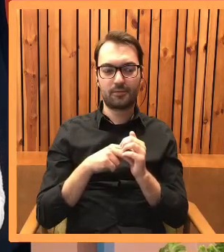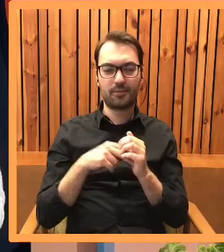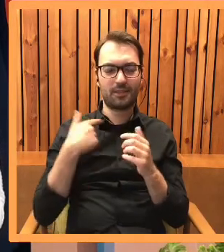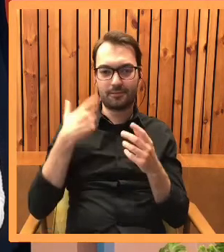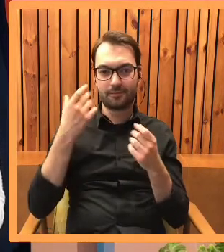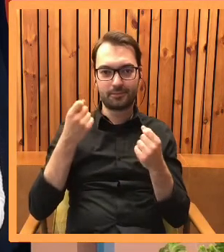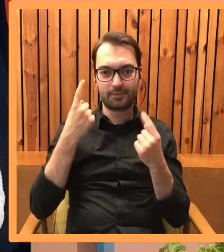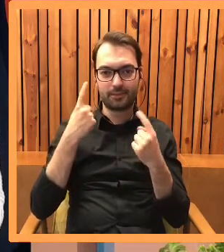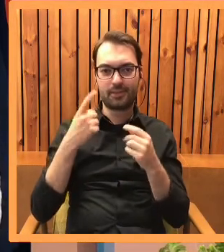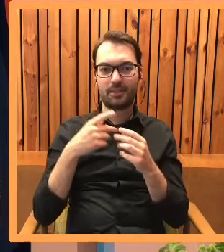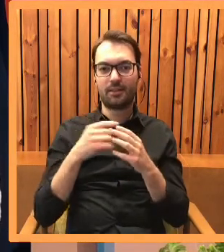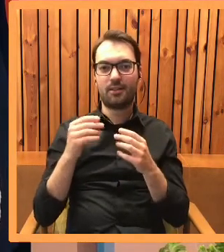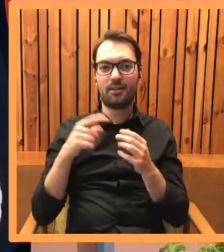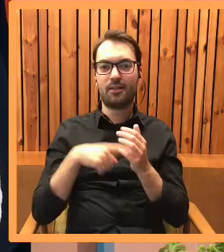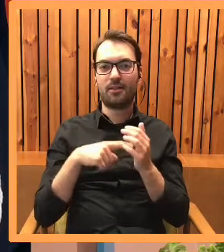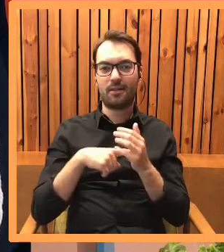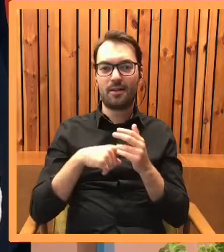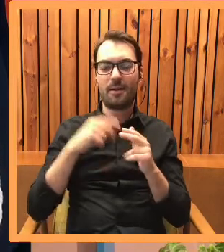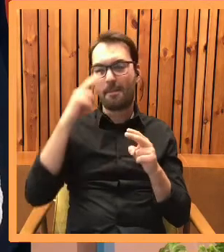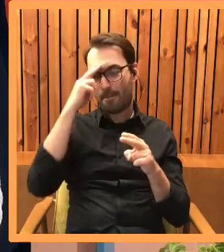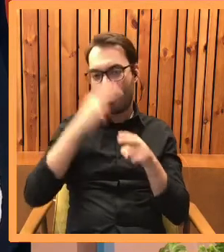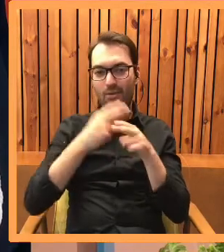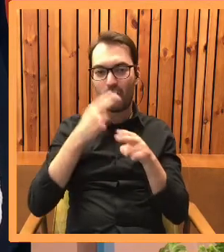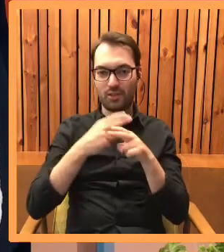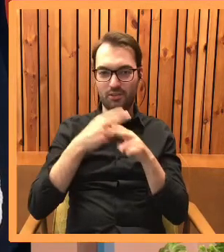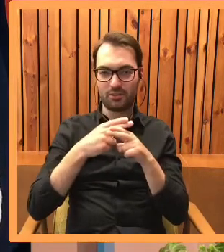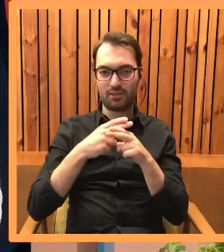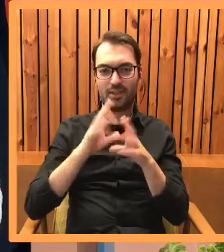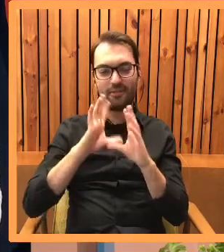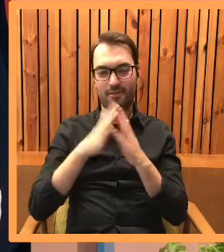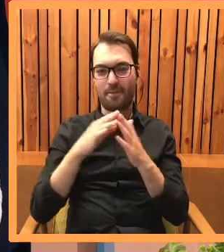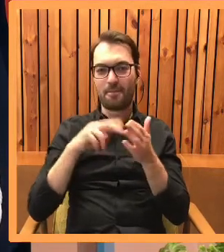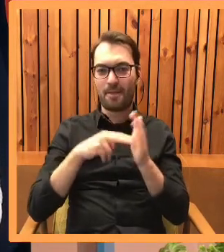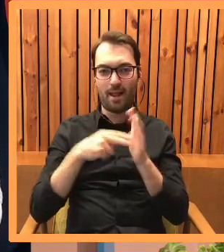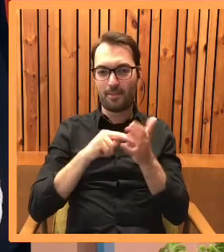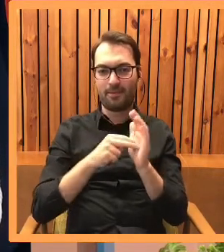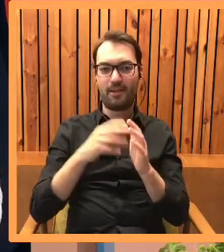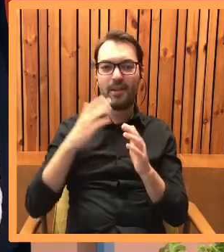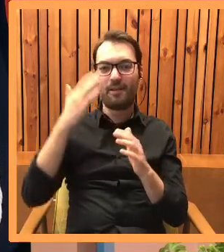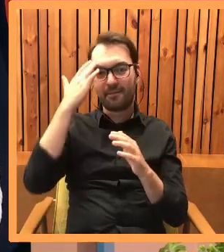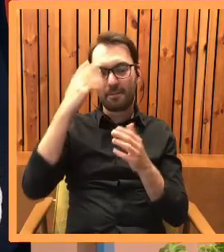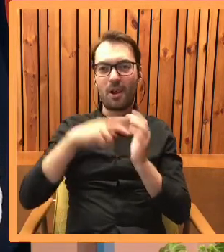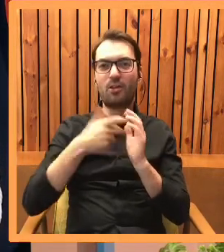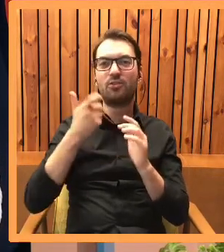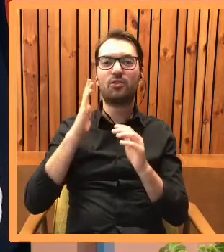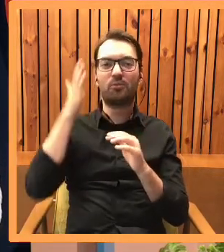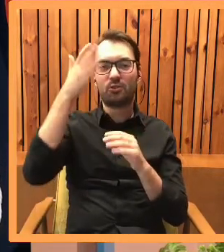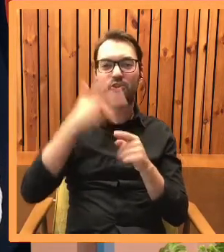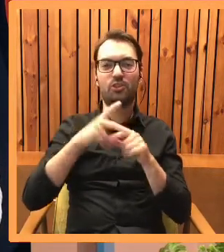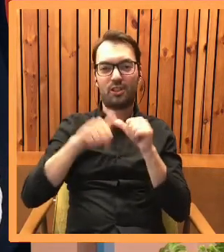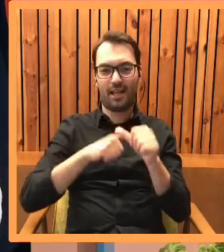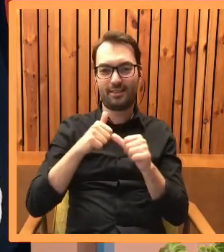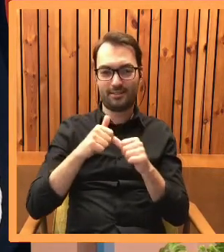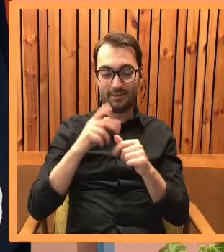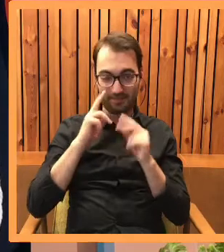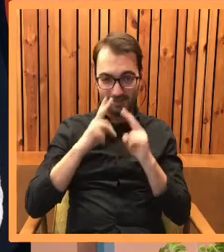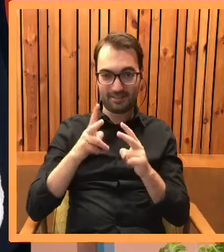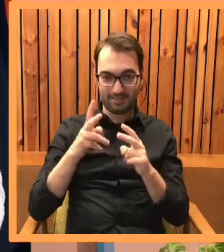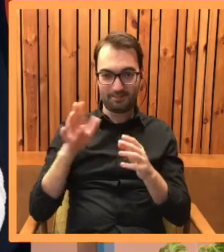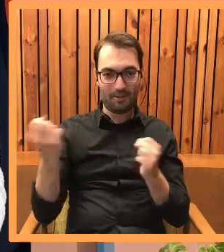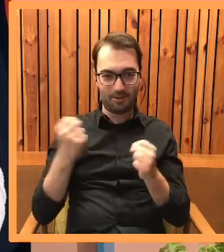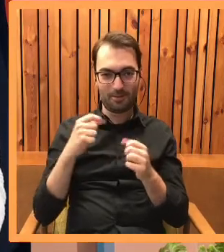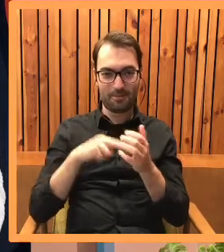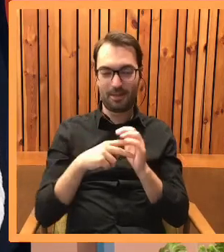głowy, ale że patologicznie, powiedziałaś, patologicznie wszystko planujesz, Ty nawet wiesz, co będzie za 30 lat, co będziesz chciała robić w życiu. Faktycznie tak jest?